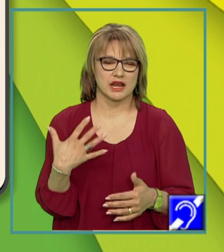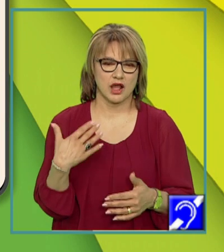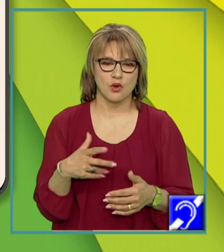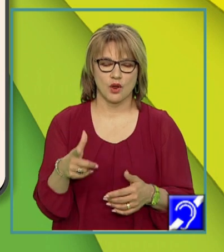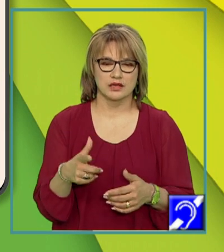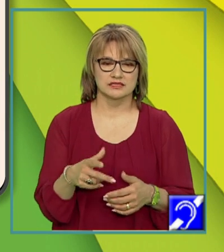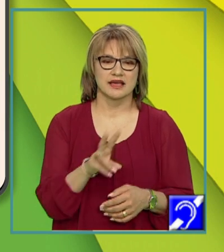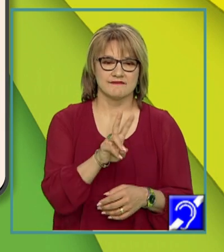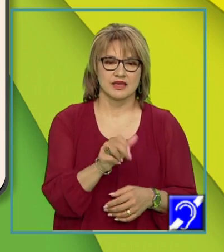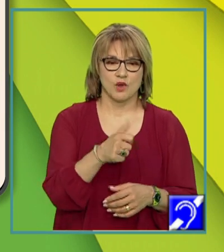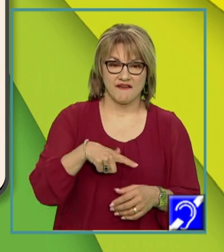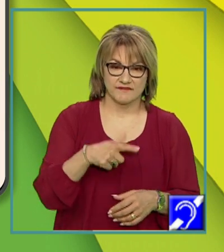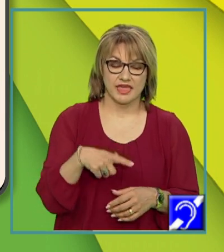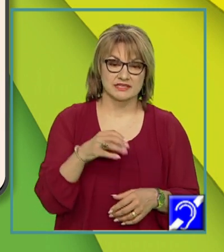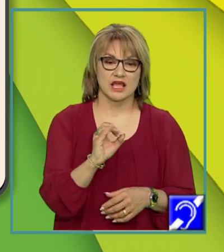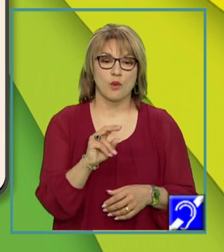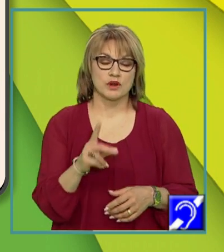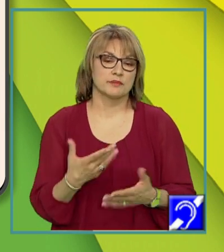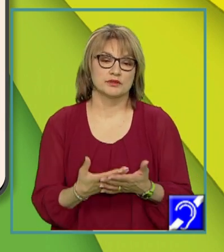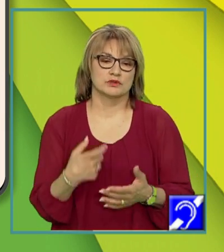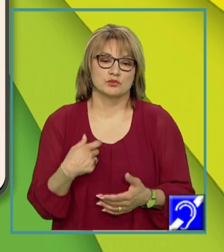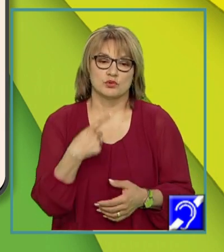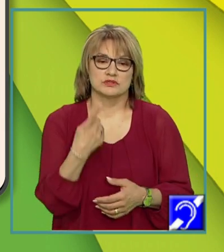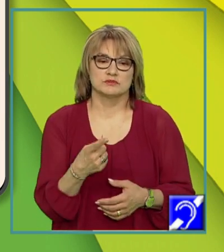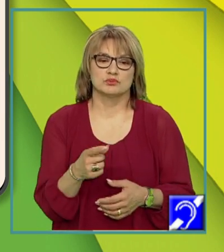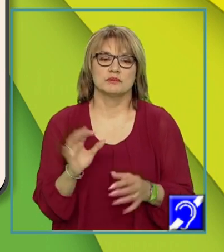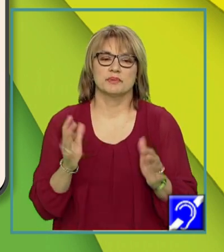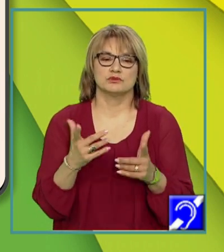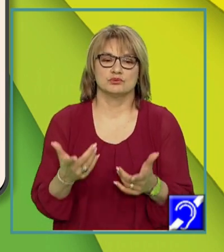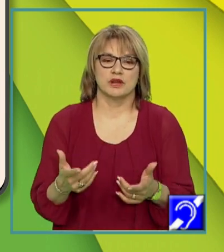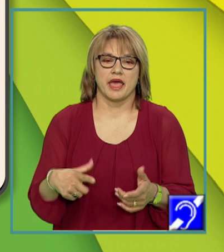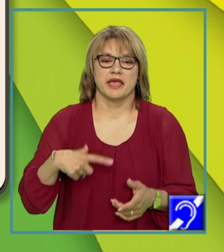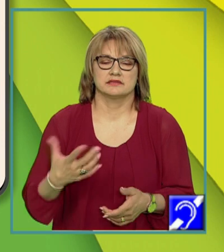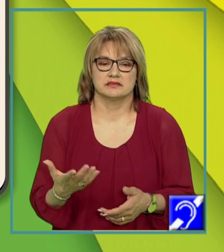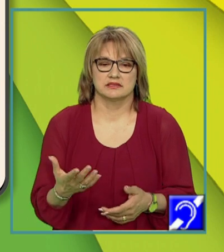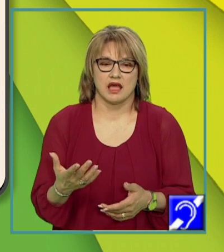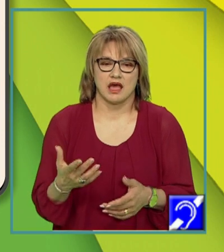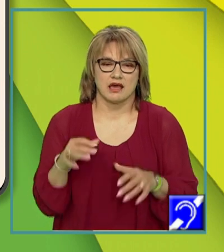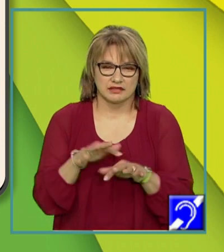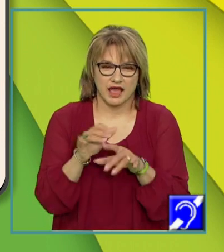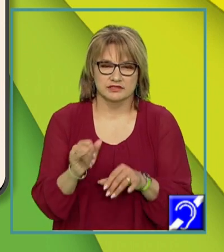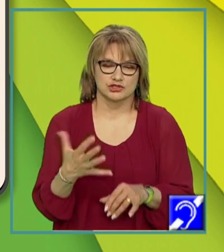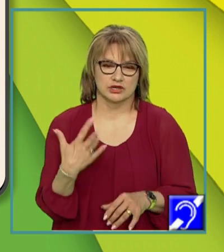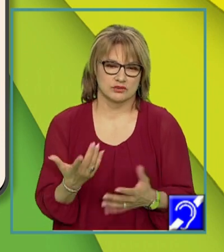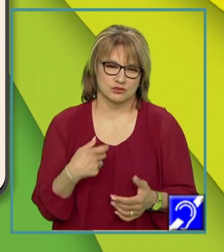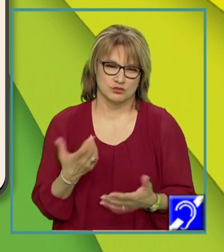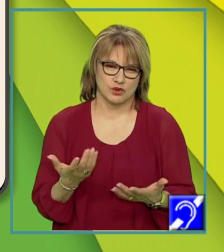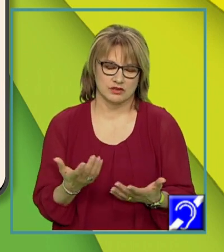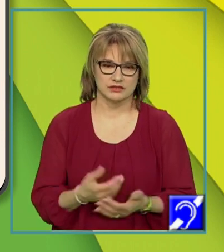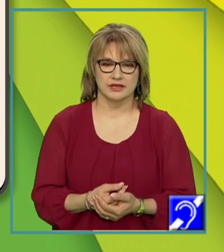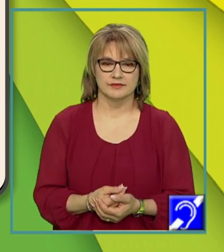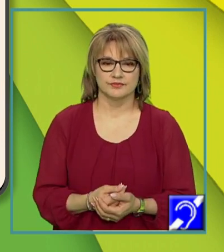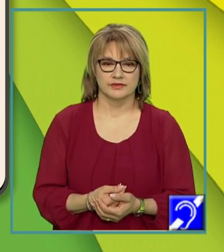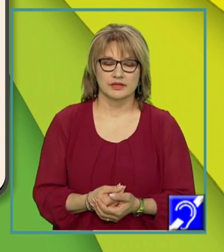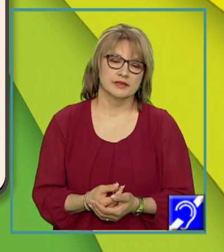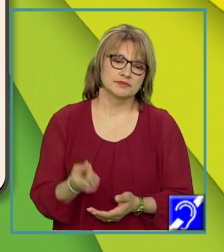este copulativ pentru că nu pot să zic pădurea exista deasă și răcoroasă sau provine deasă și răcoroasă.